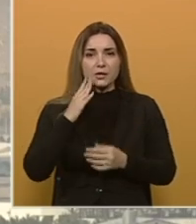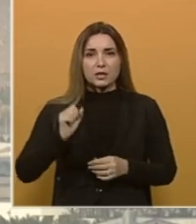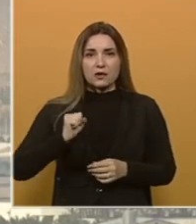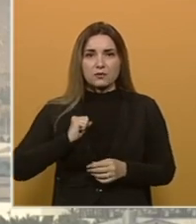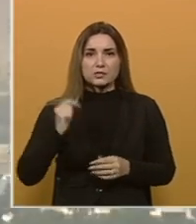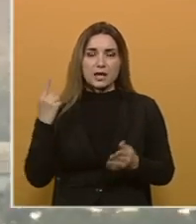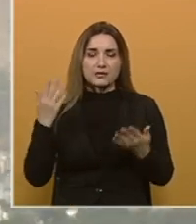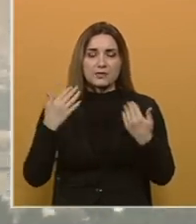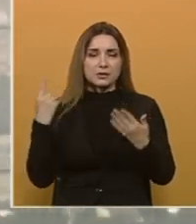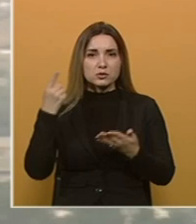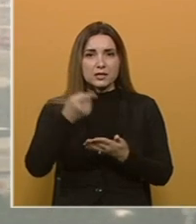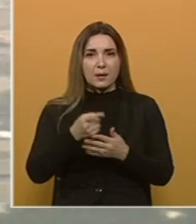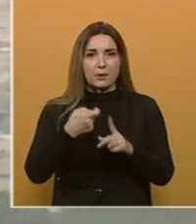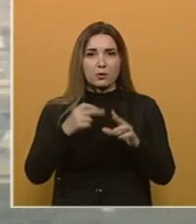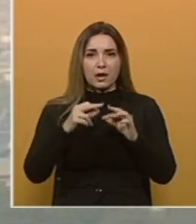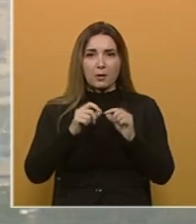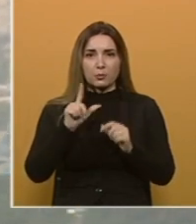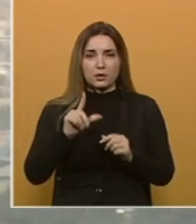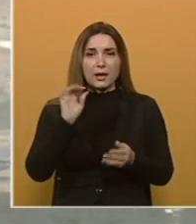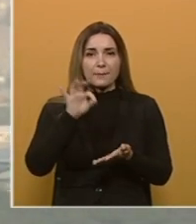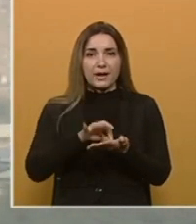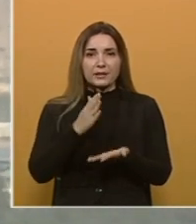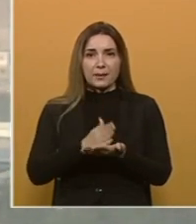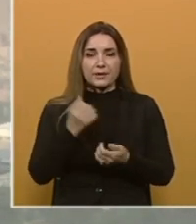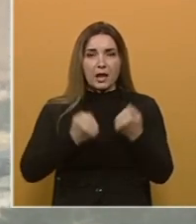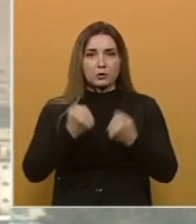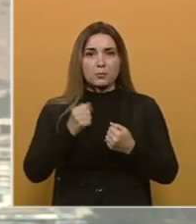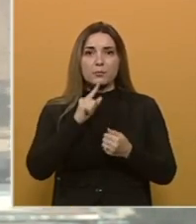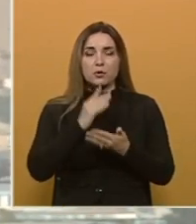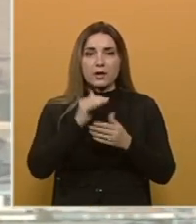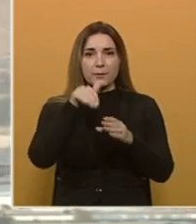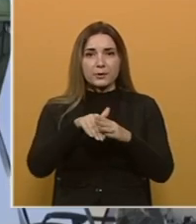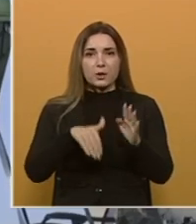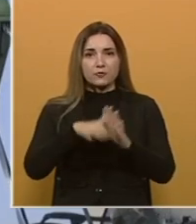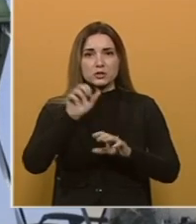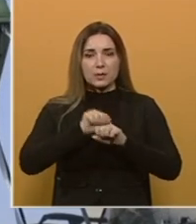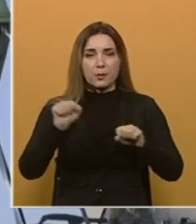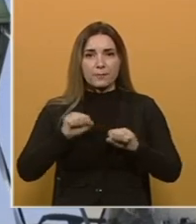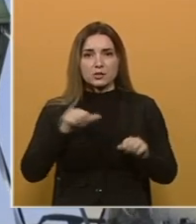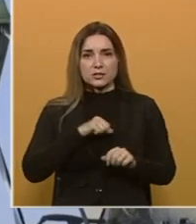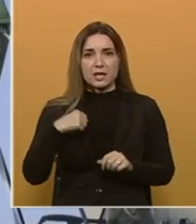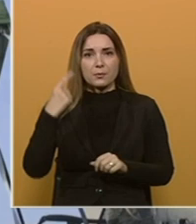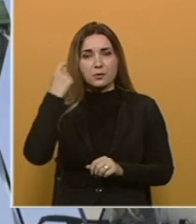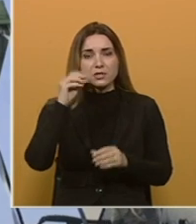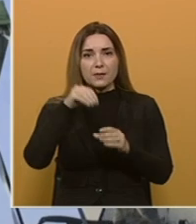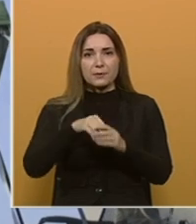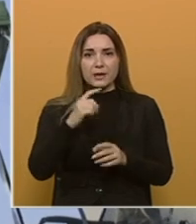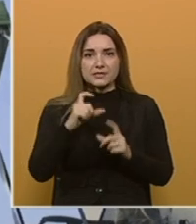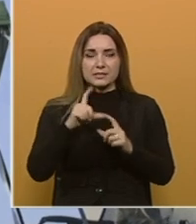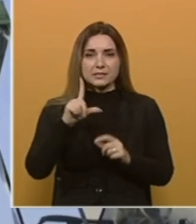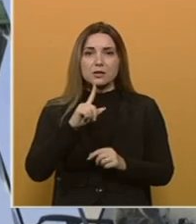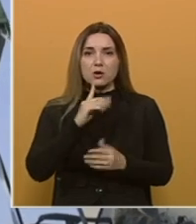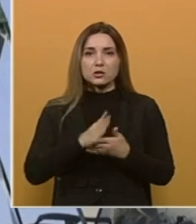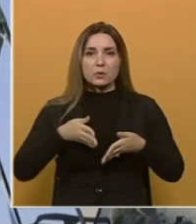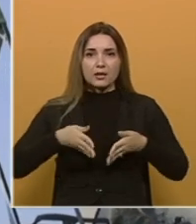vojska izvela vazdušni napad u Kabulu. Meta tog napada je bio automobil u kojem se nalazilo više bombaša samubica, pripadnika Isila koji su bili